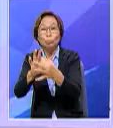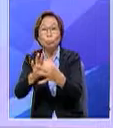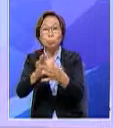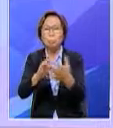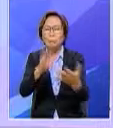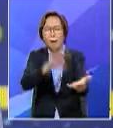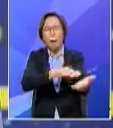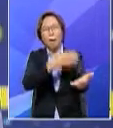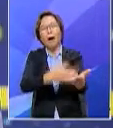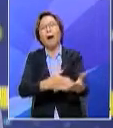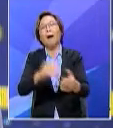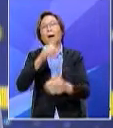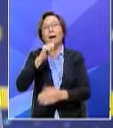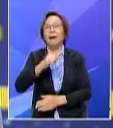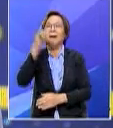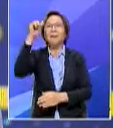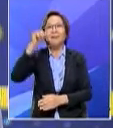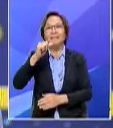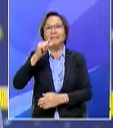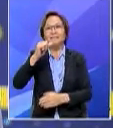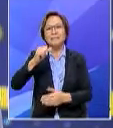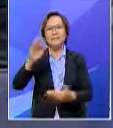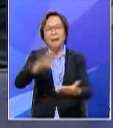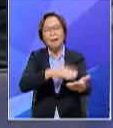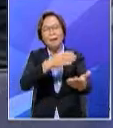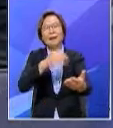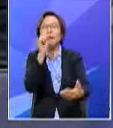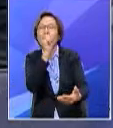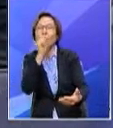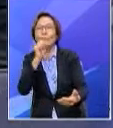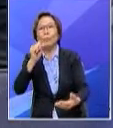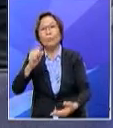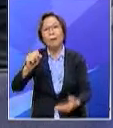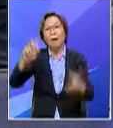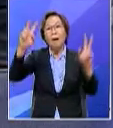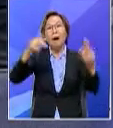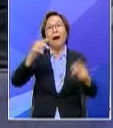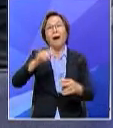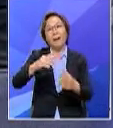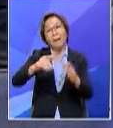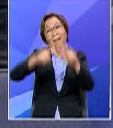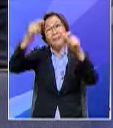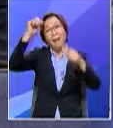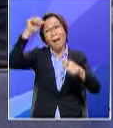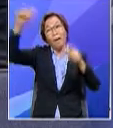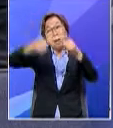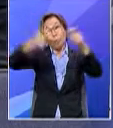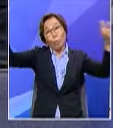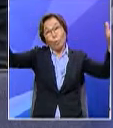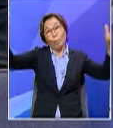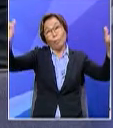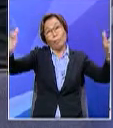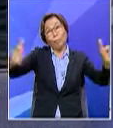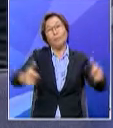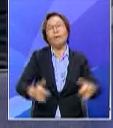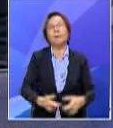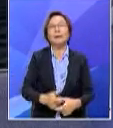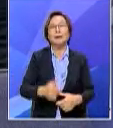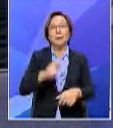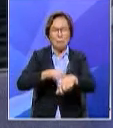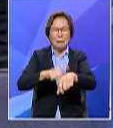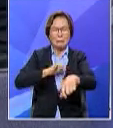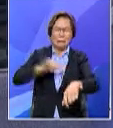lagunya itulah Allahu Akbar kemudian Bina Membina dan sebagainya cukup terkenal itu zaman saya kecil lah saya tak nak sebut tahun bila